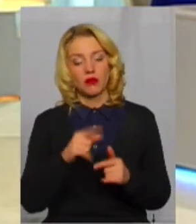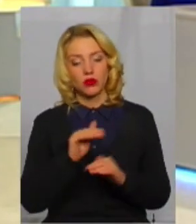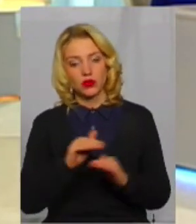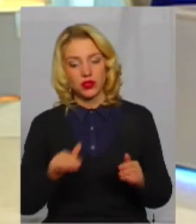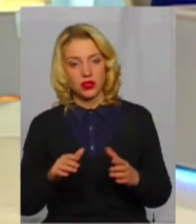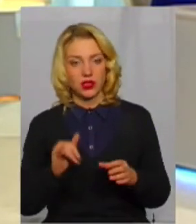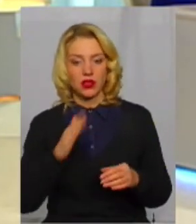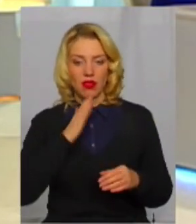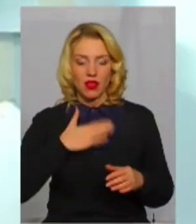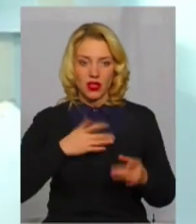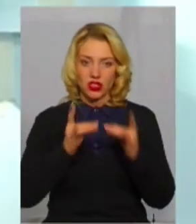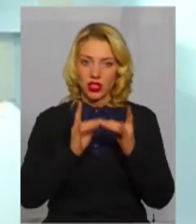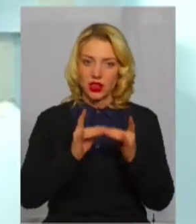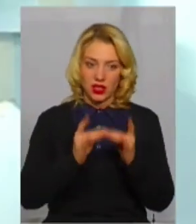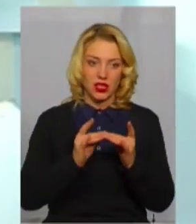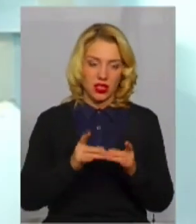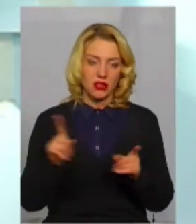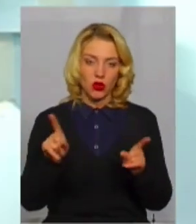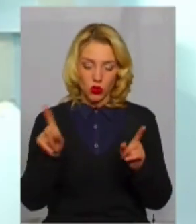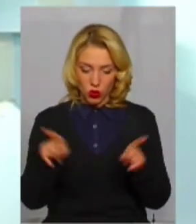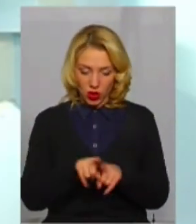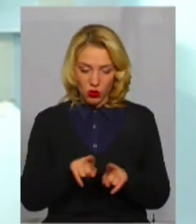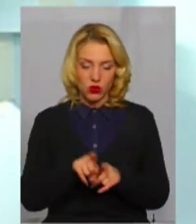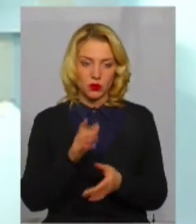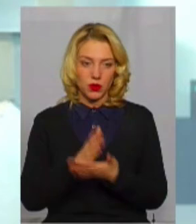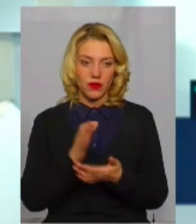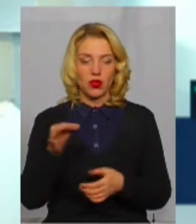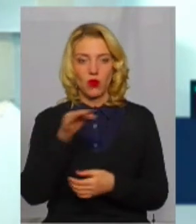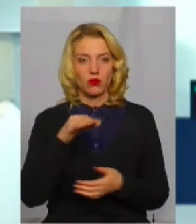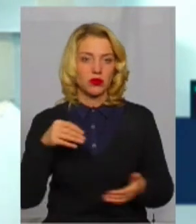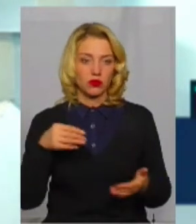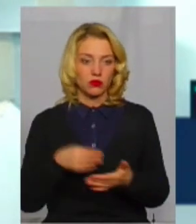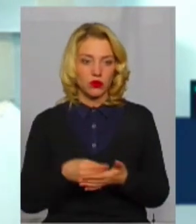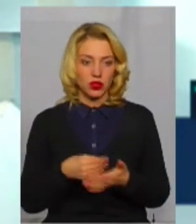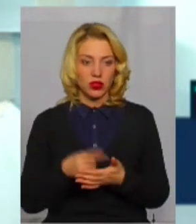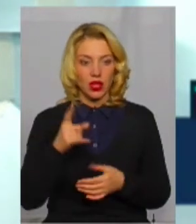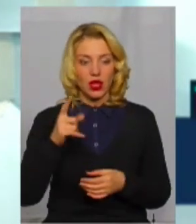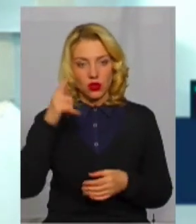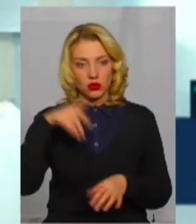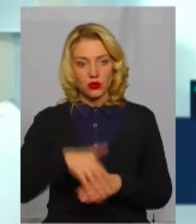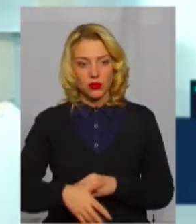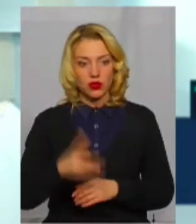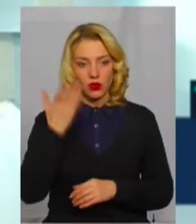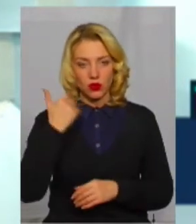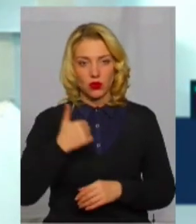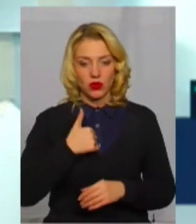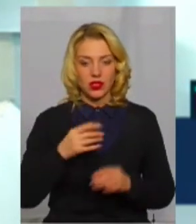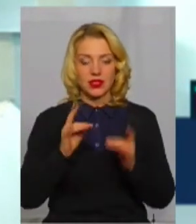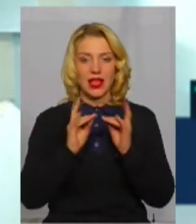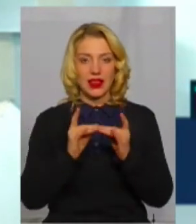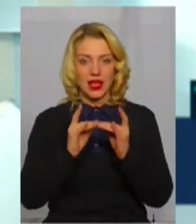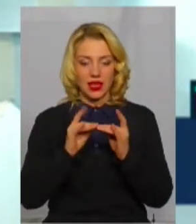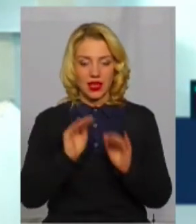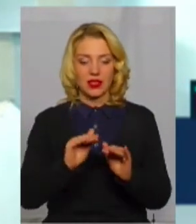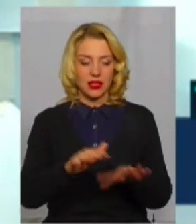інтернатів, які теж, до речі, перебувають на обласному бюджеті. Тобто, розумієте, коли ми з інтернату взяли